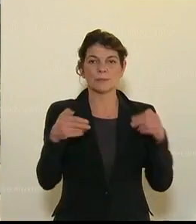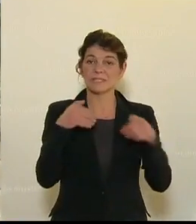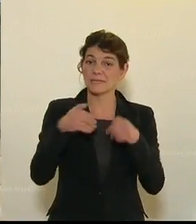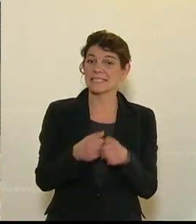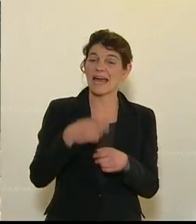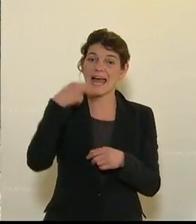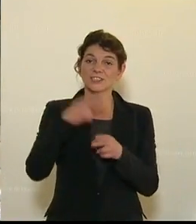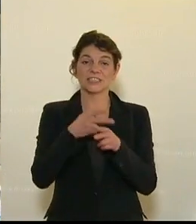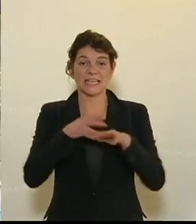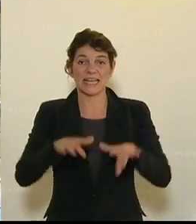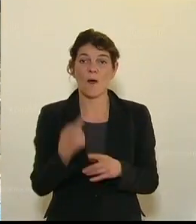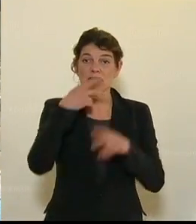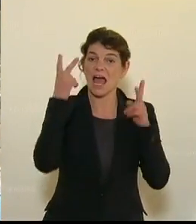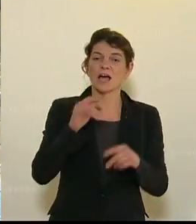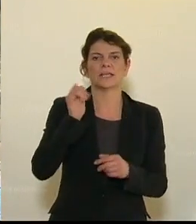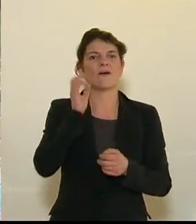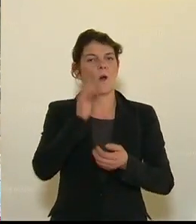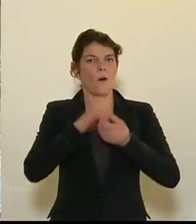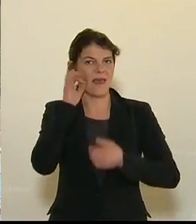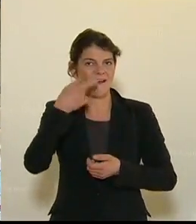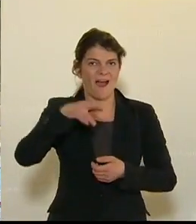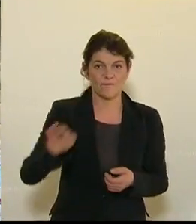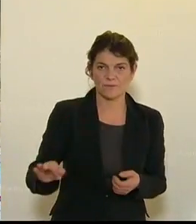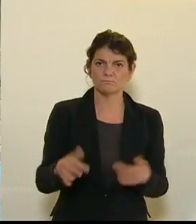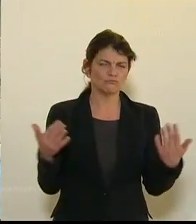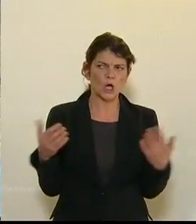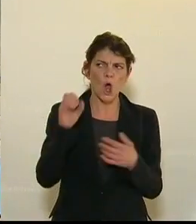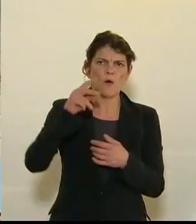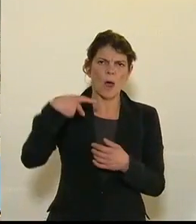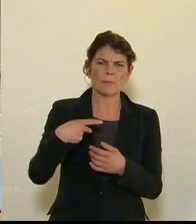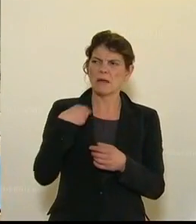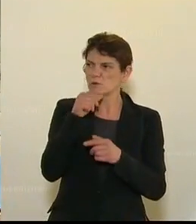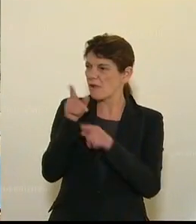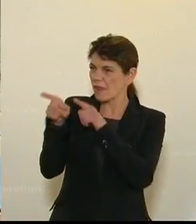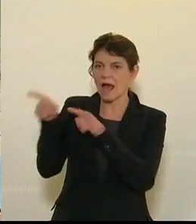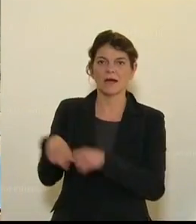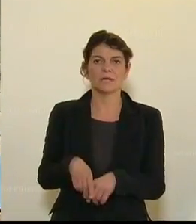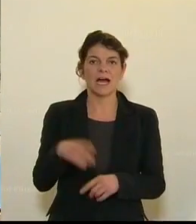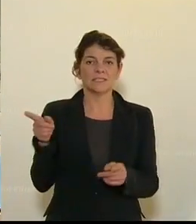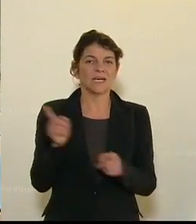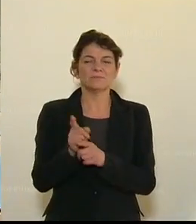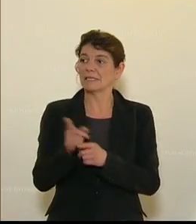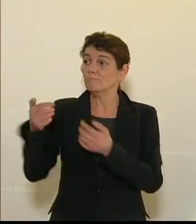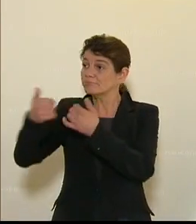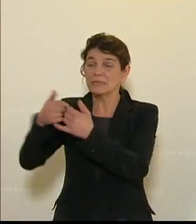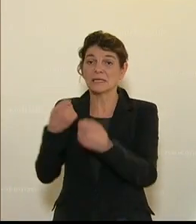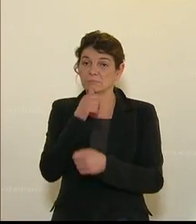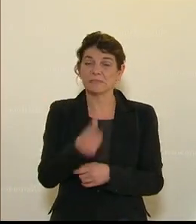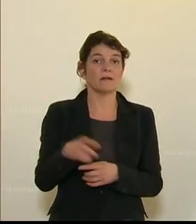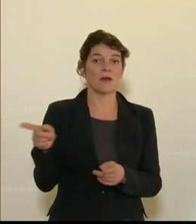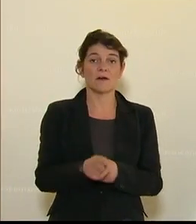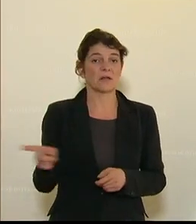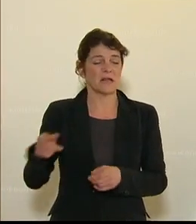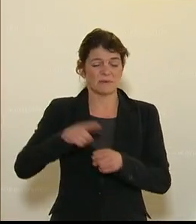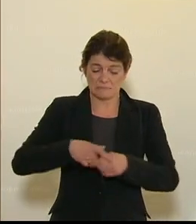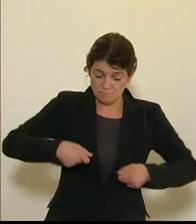Die nächste Redner ist Walter Rauch von den Freiheitlichen. Die ÖVP braucht man nicht auseinander dividieren, die ist so einzementiert in ihren Meinungen. Ich glaube, da kann man